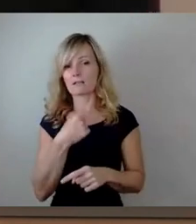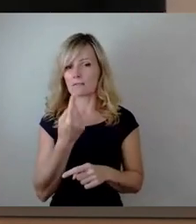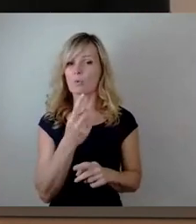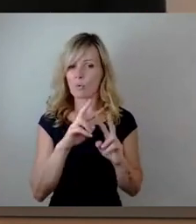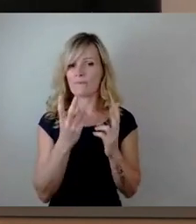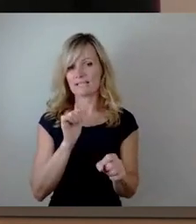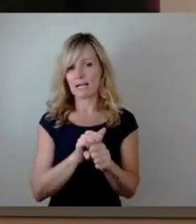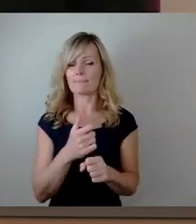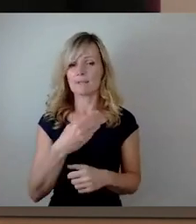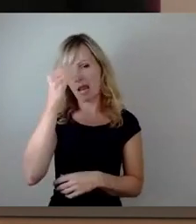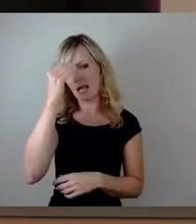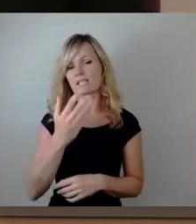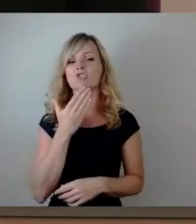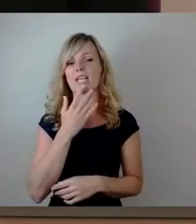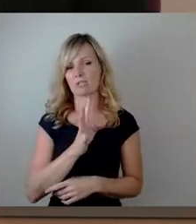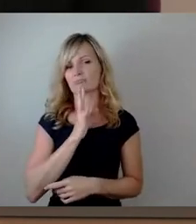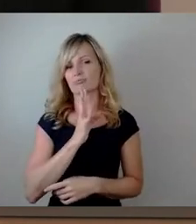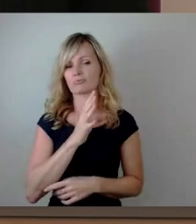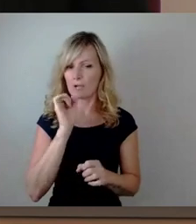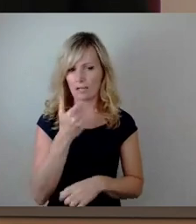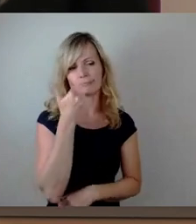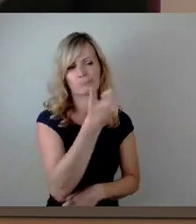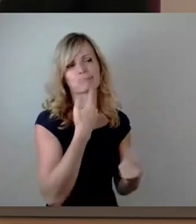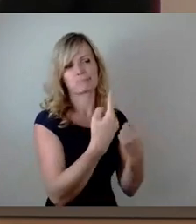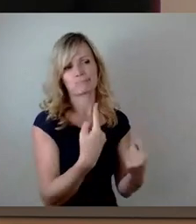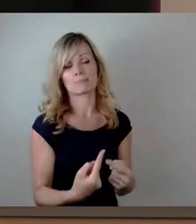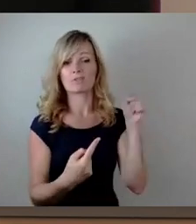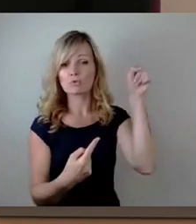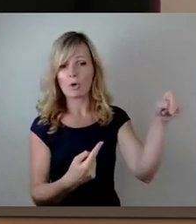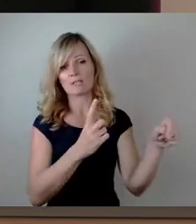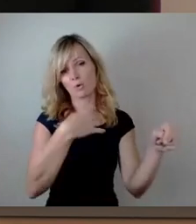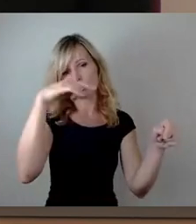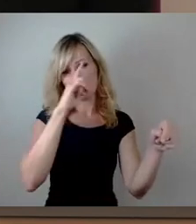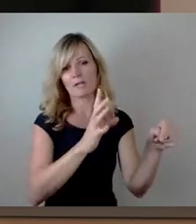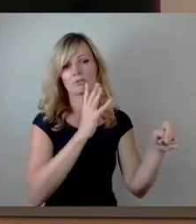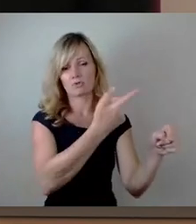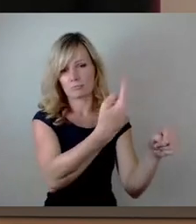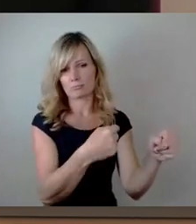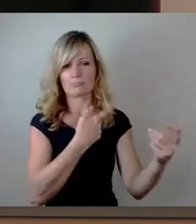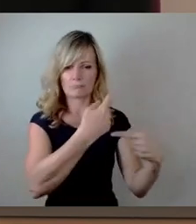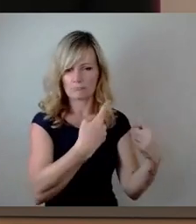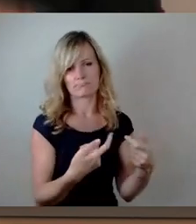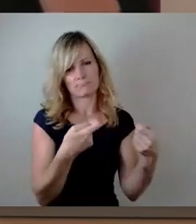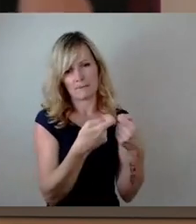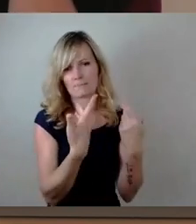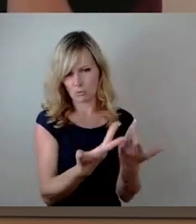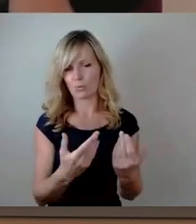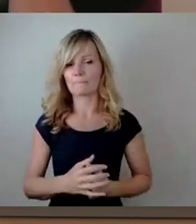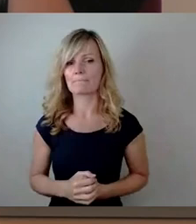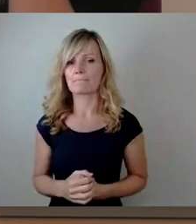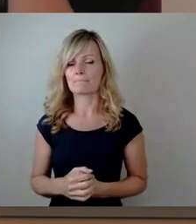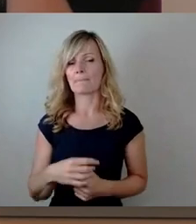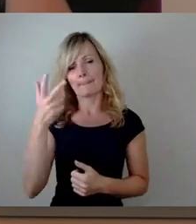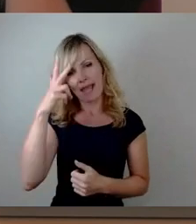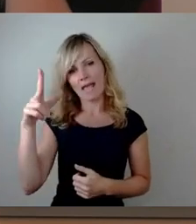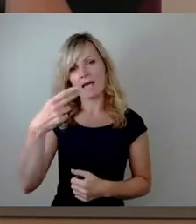auf der anderen Seite auch Leute, die Deutsch sprechen. Die werden auch jetzt wieder genutzt. Dass, wie Herr Herold ja kurz